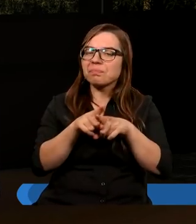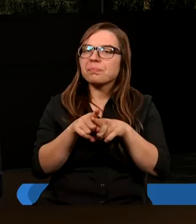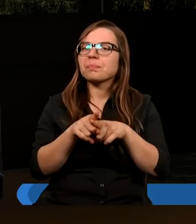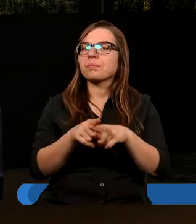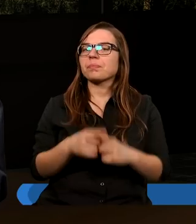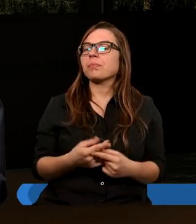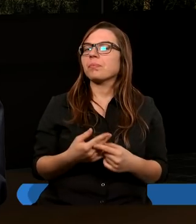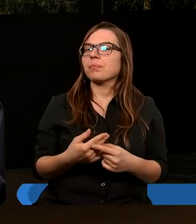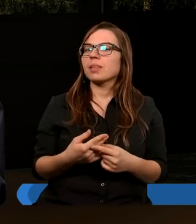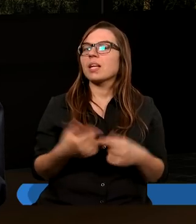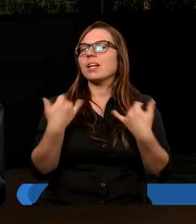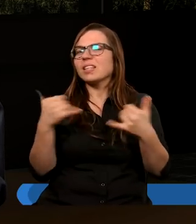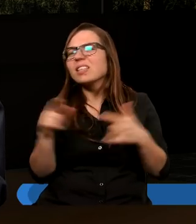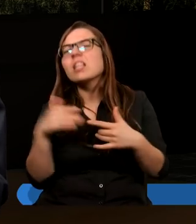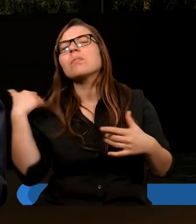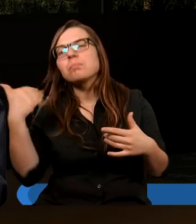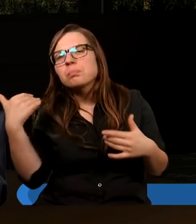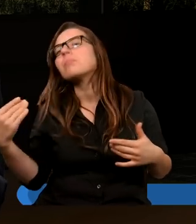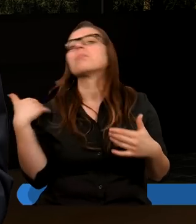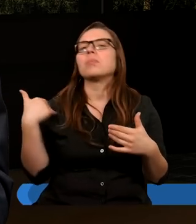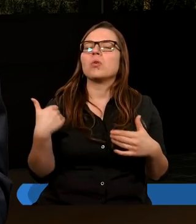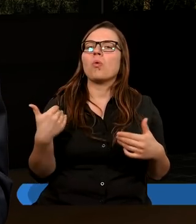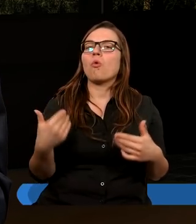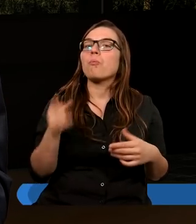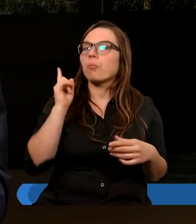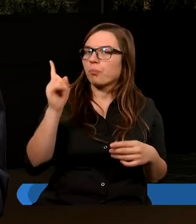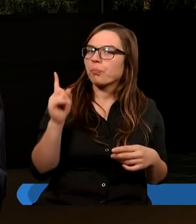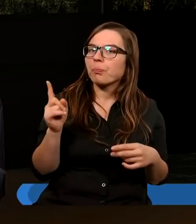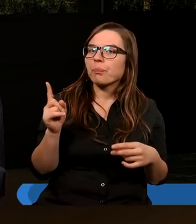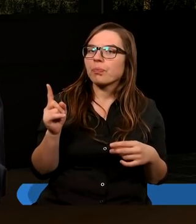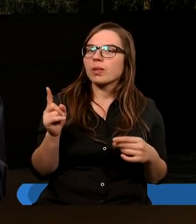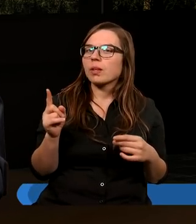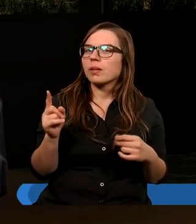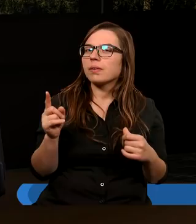Inni jeszcze przemawiali. A potem jest takie